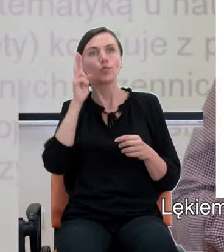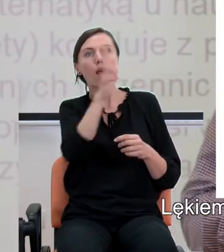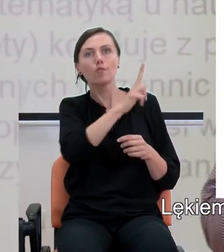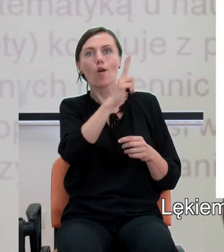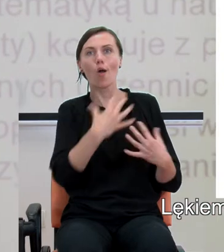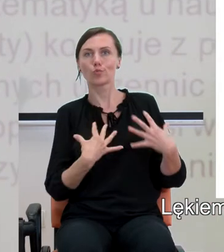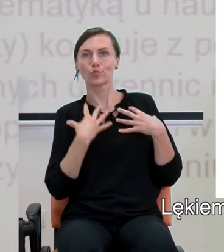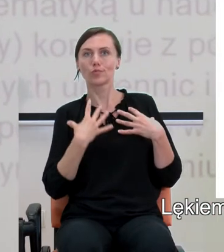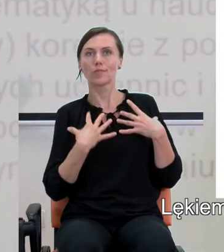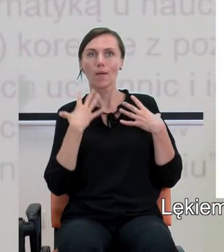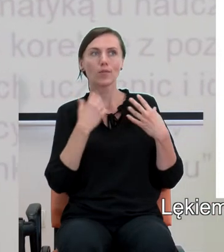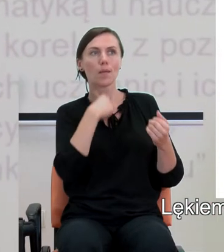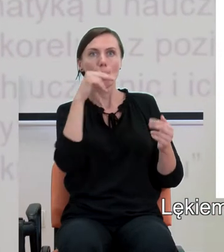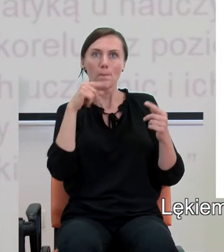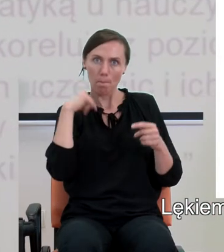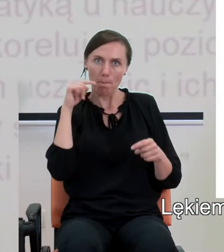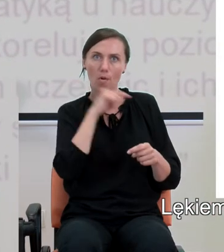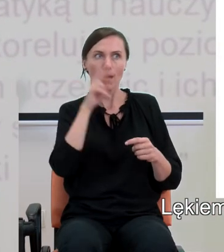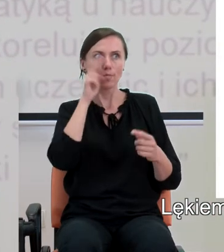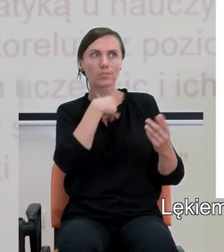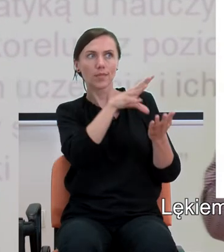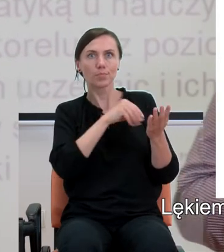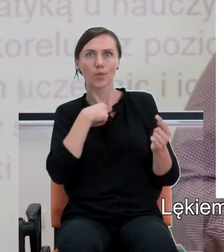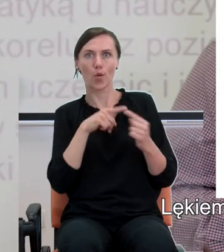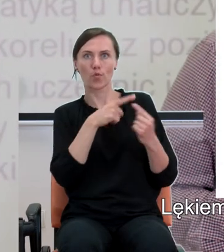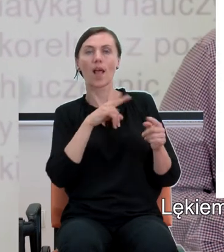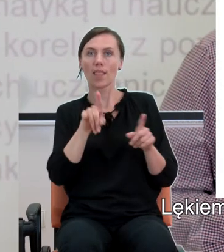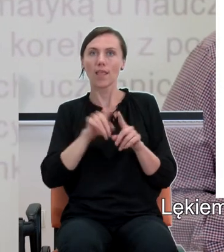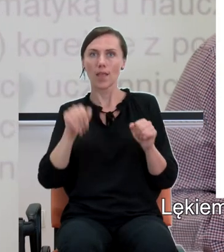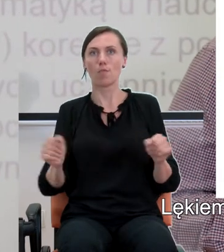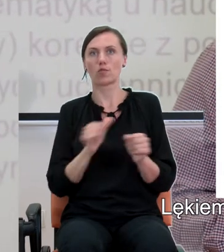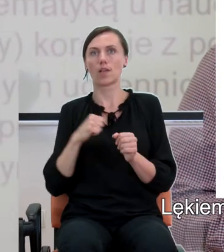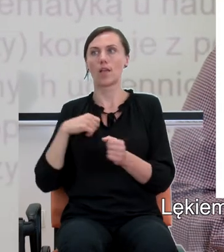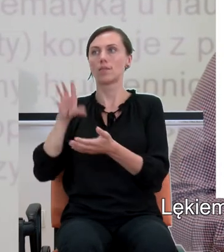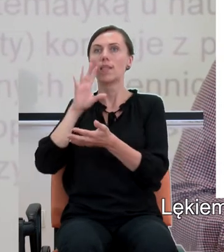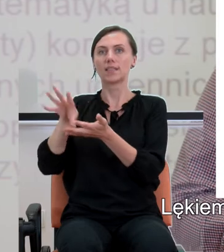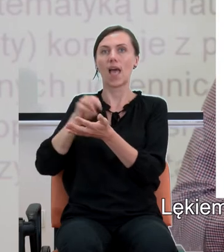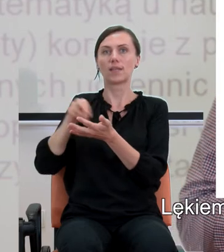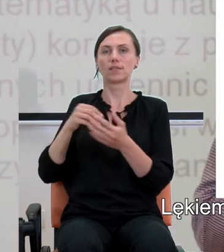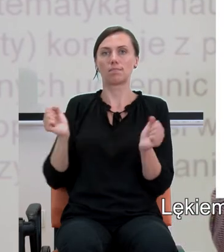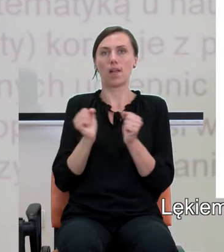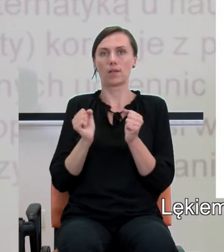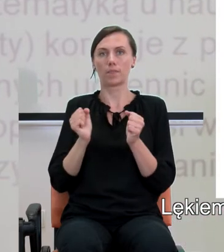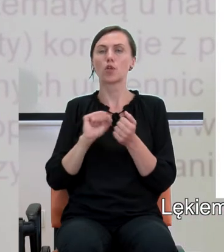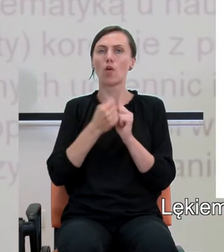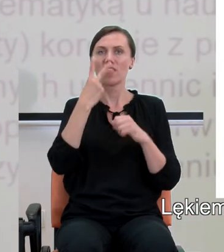Lękiem też się zarażamy. I tutaj proszę Państwa dwa badania, które są jakby